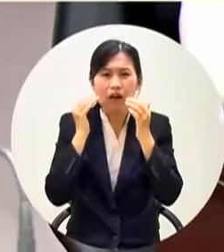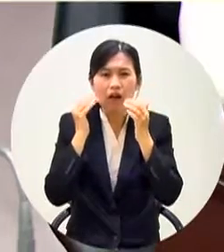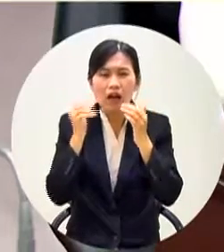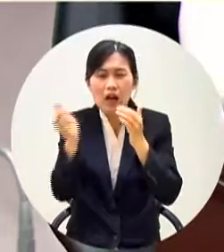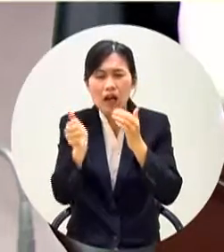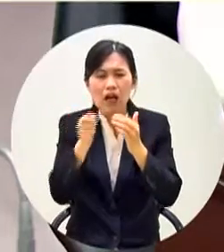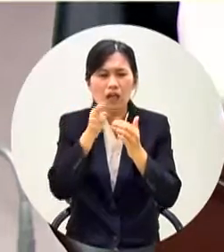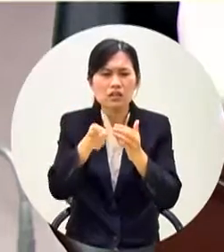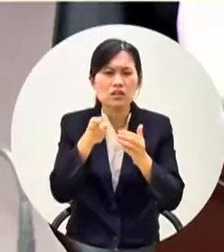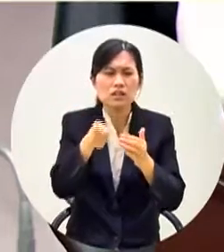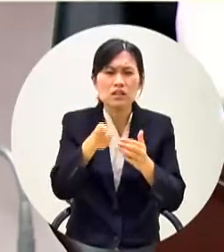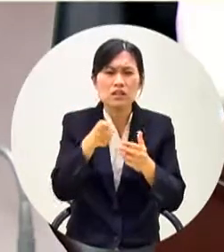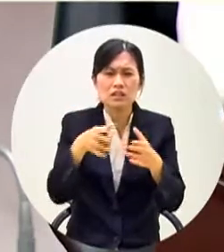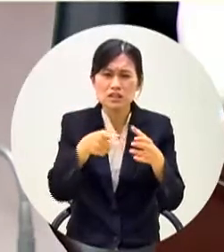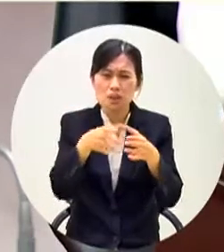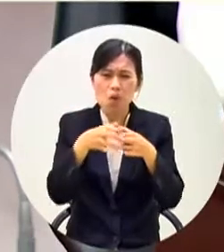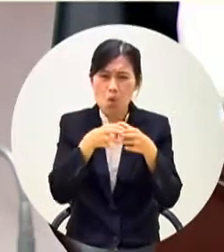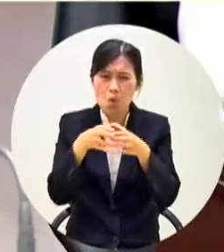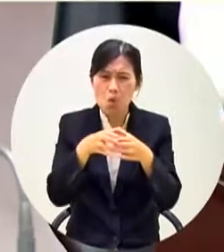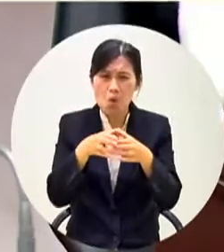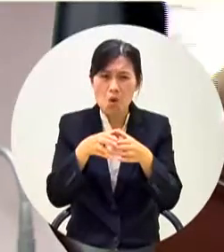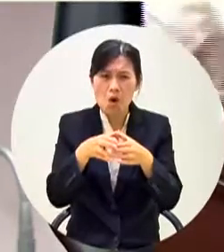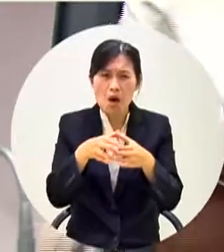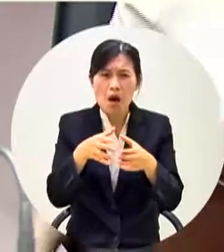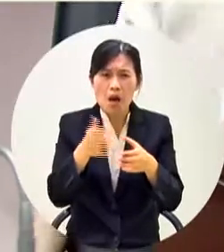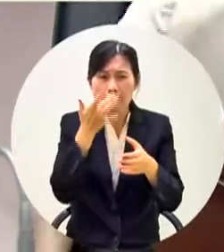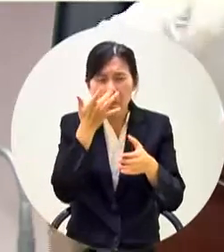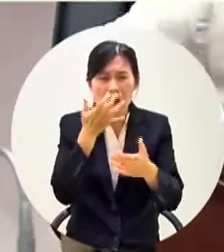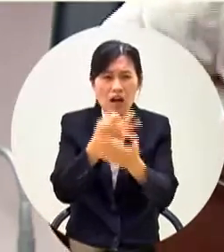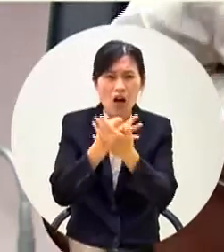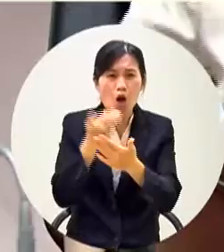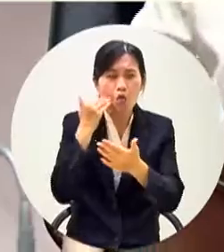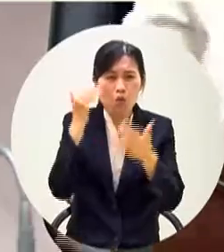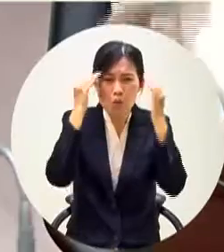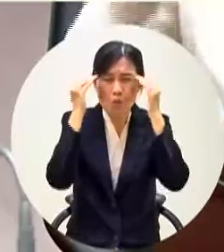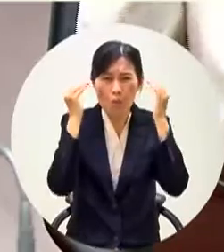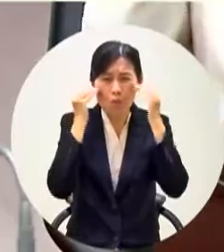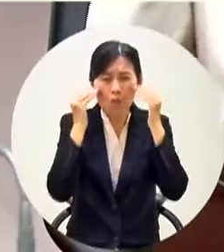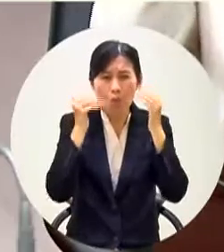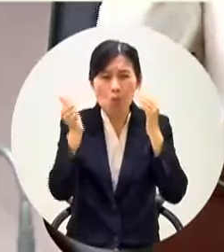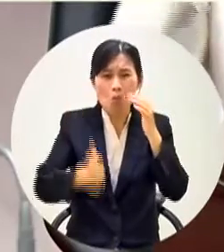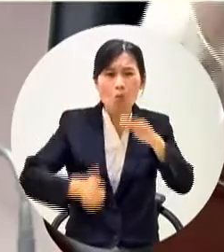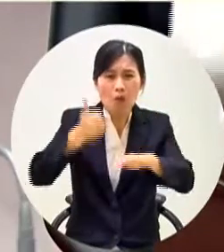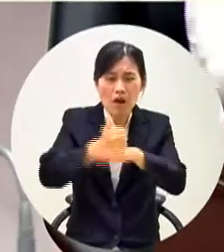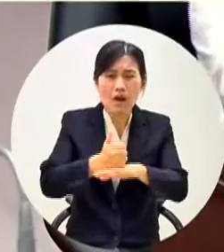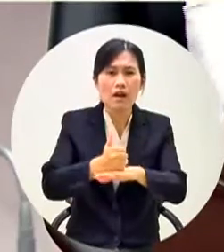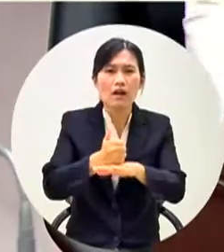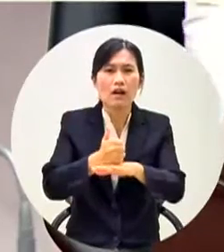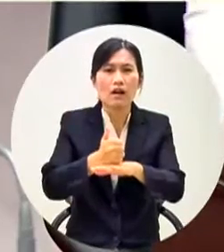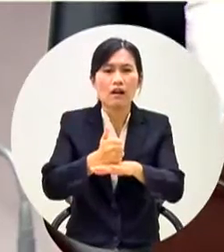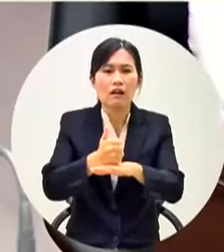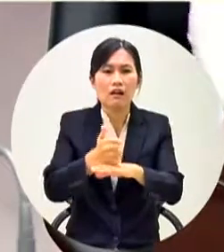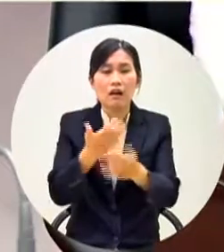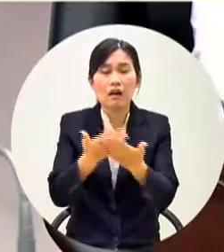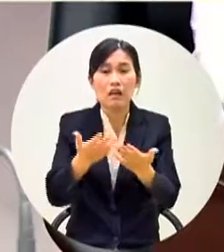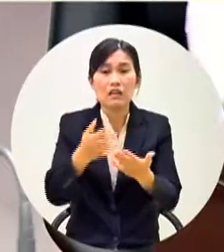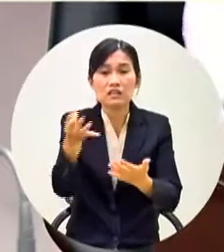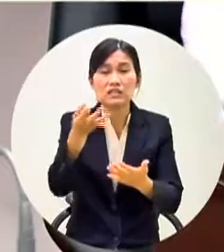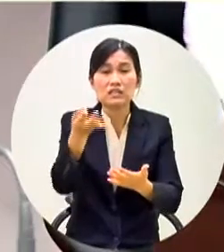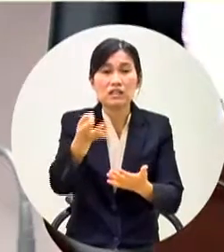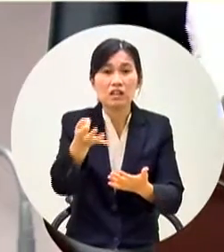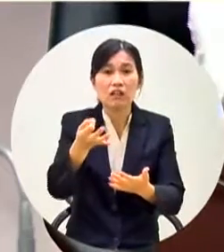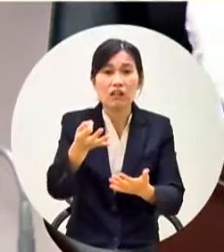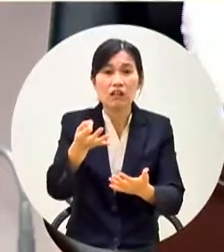很惶恐很害怕後來韓國人做總統我慘悄了國家一歲才在學不會贏所以這一點